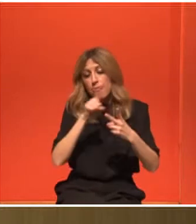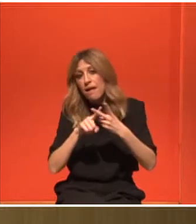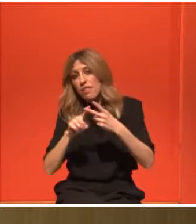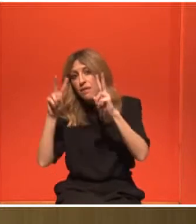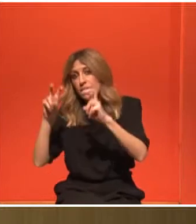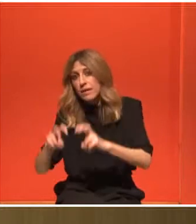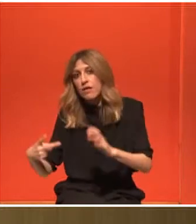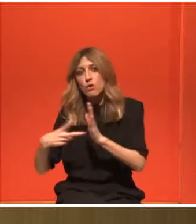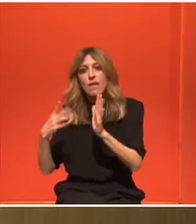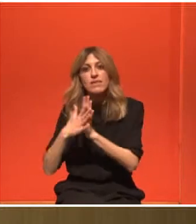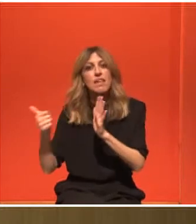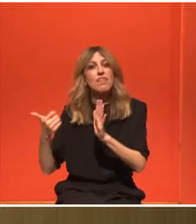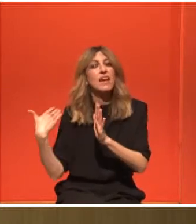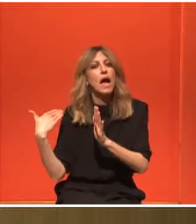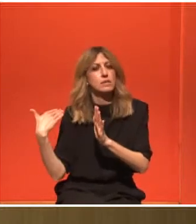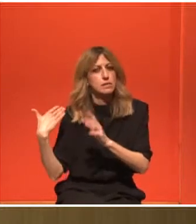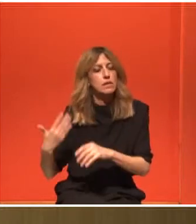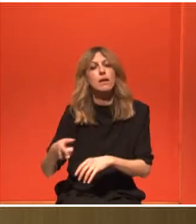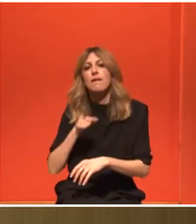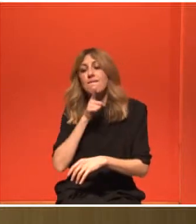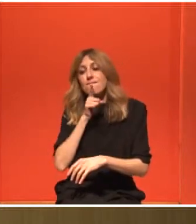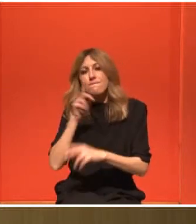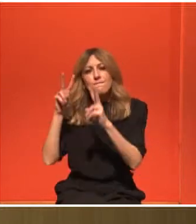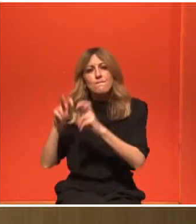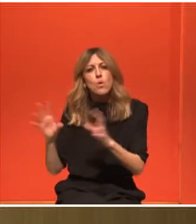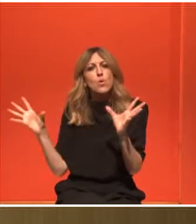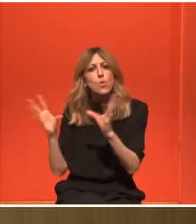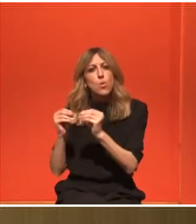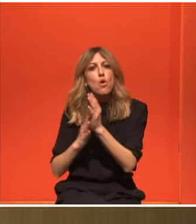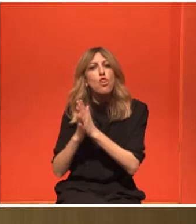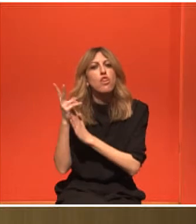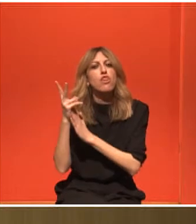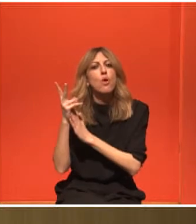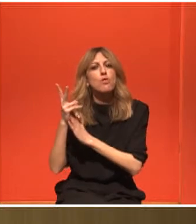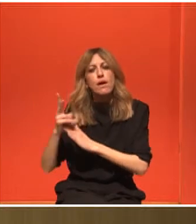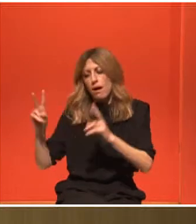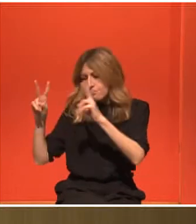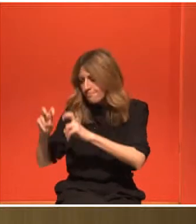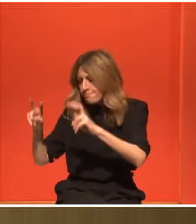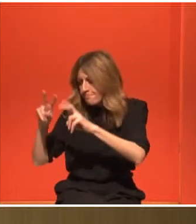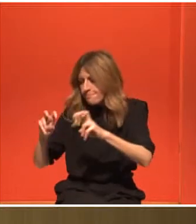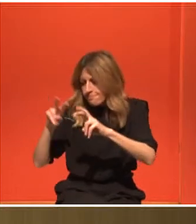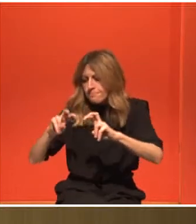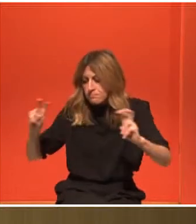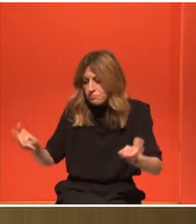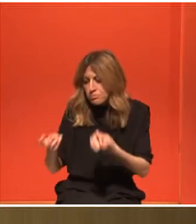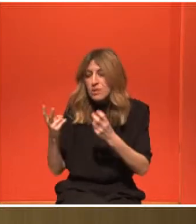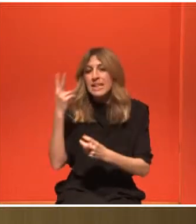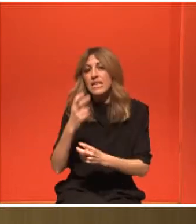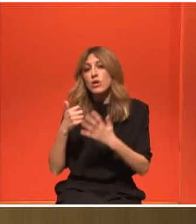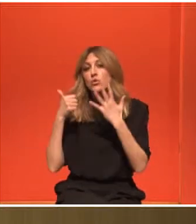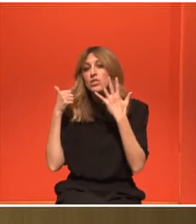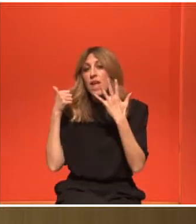μια ανασκόπηση σε 12 μελέτες όπου παρατηρείται μείωση σε 26 διαφορετικούς τύπους καρκίνου.